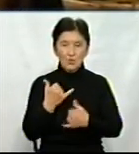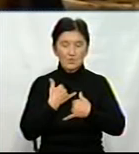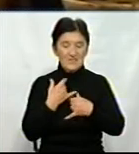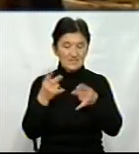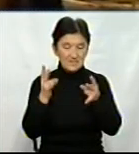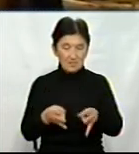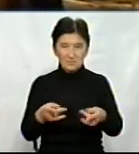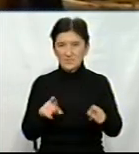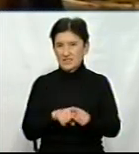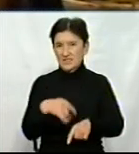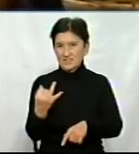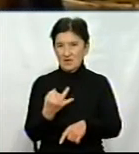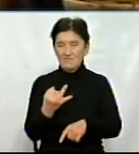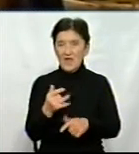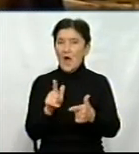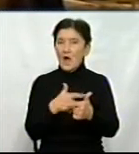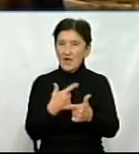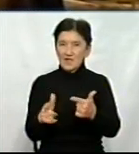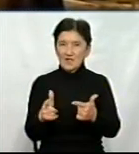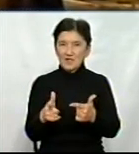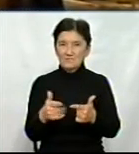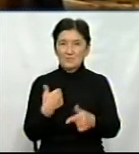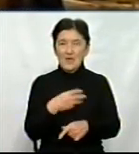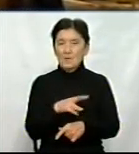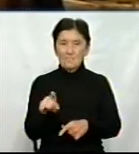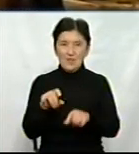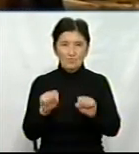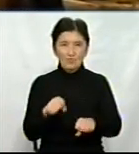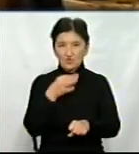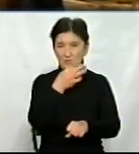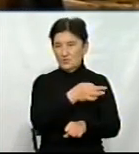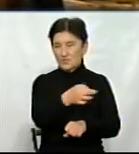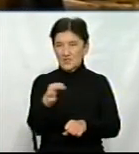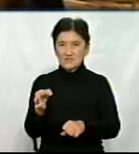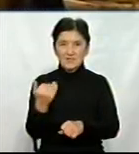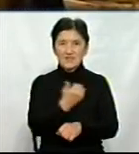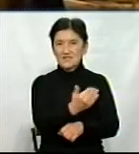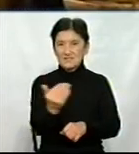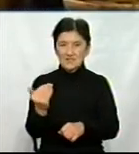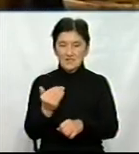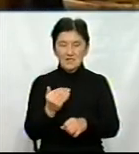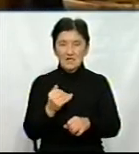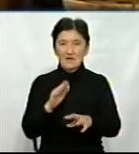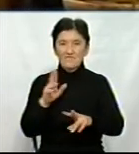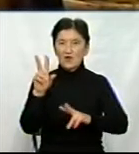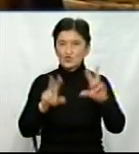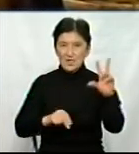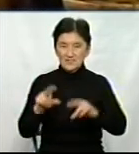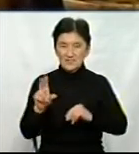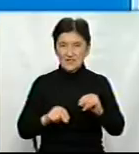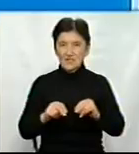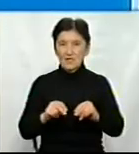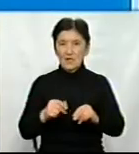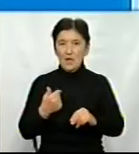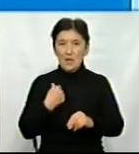такий цікавий. Але ми можемо сказати, що ці виклики перетворилися в шанси в результаті. Тому що ми